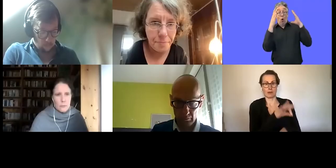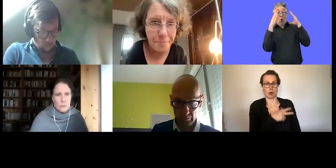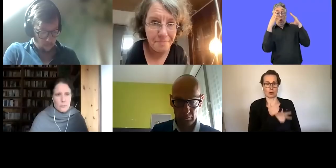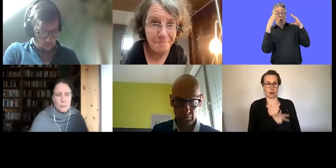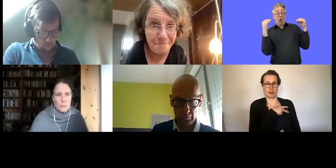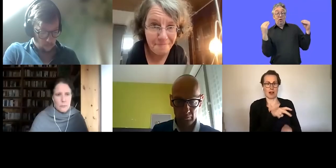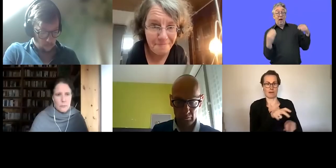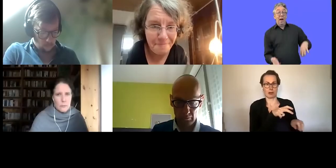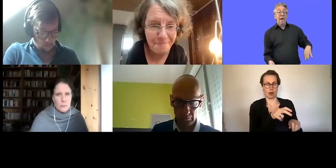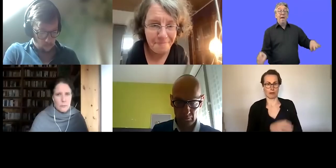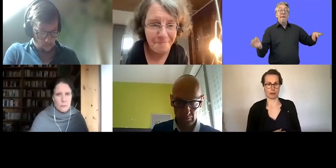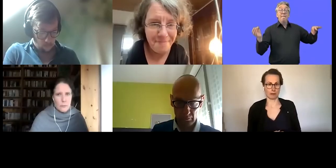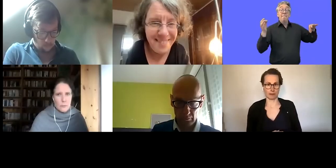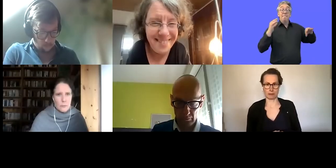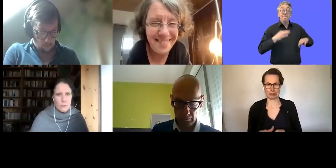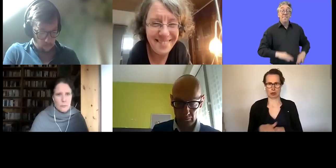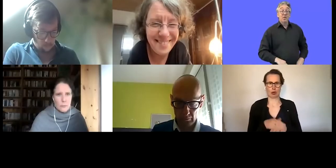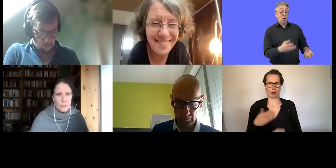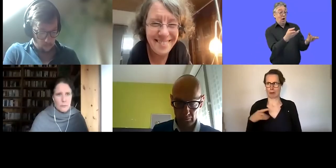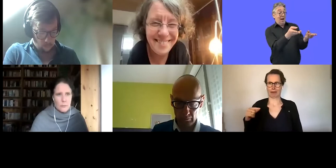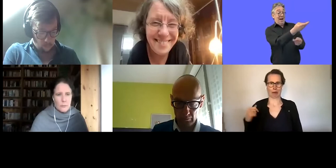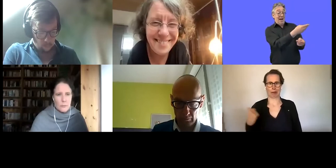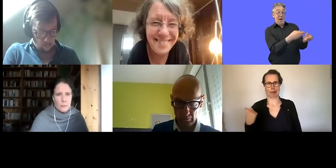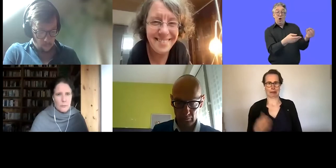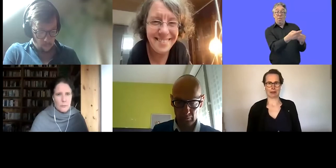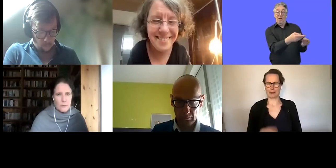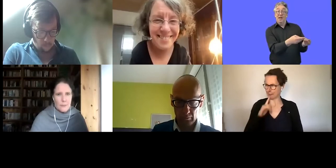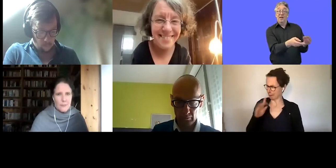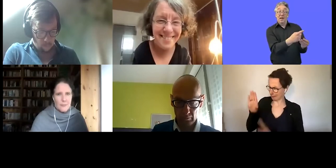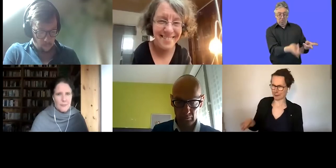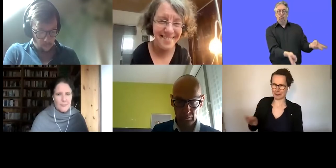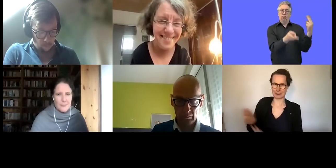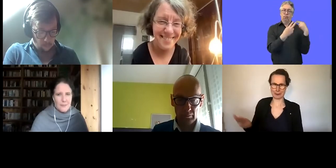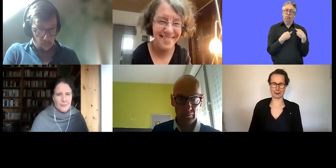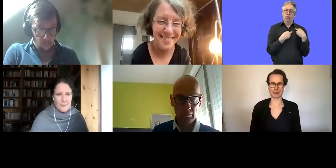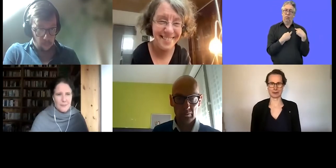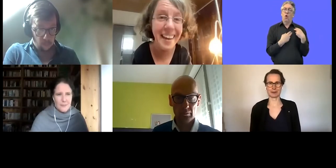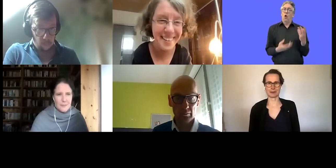Also, Entschuldigung, ich habe mich wieder vergessen, habe ich wieder vergessen,